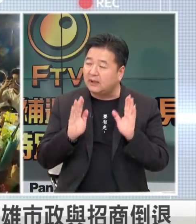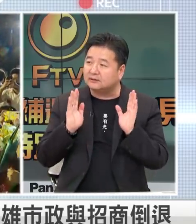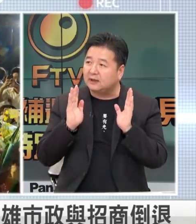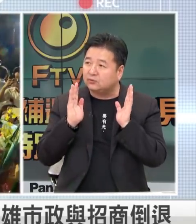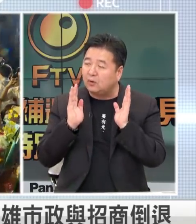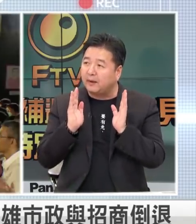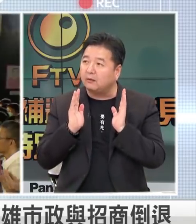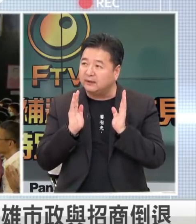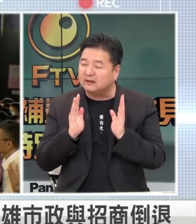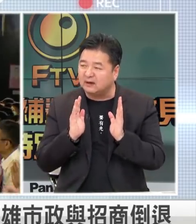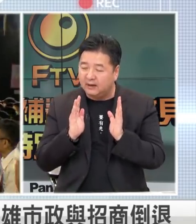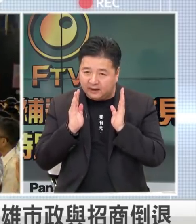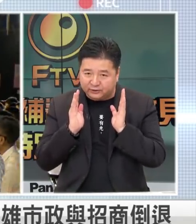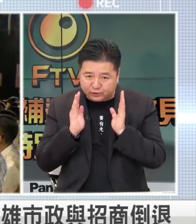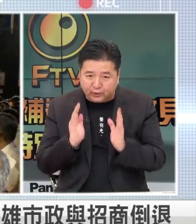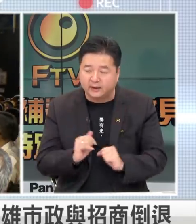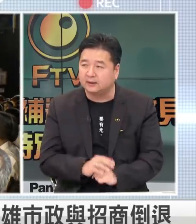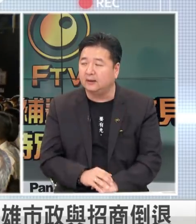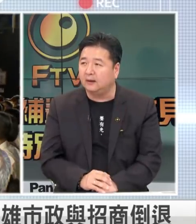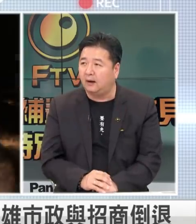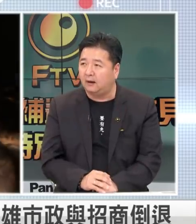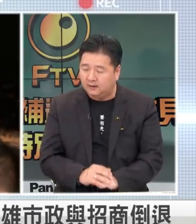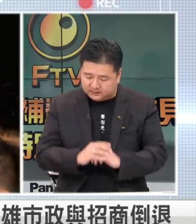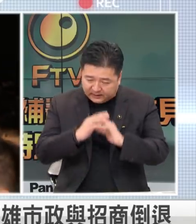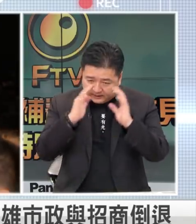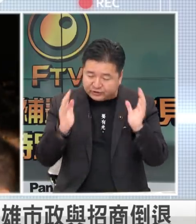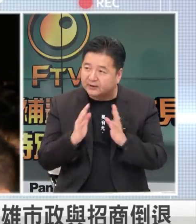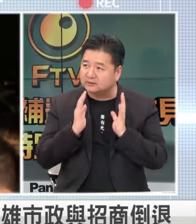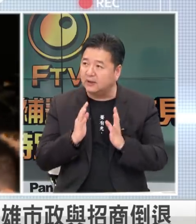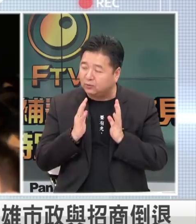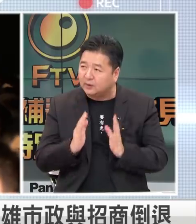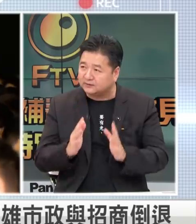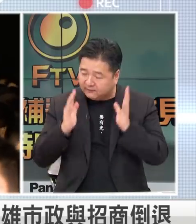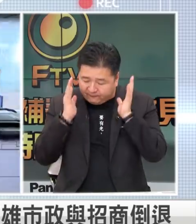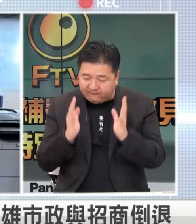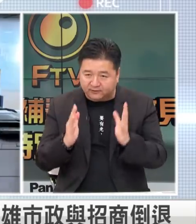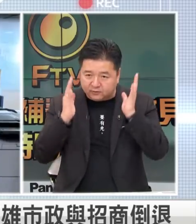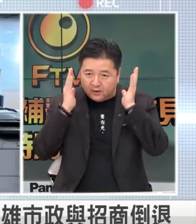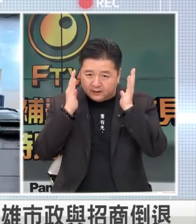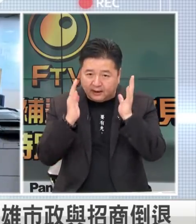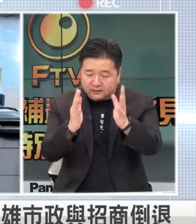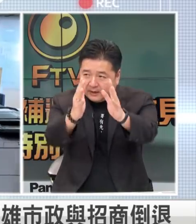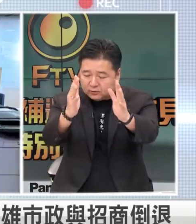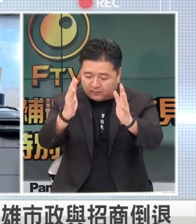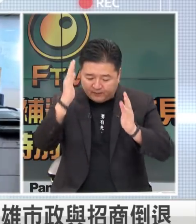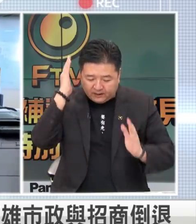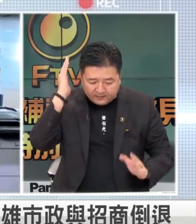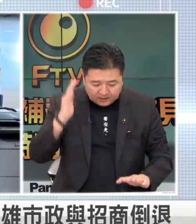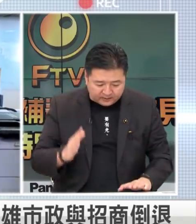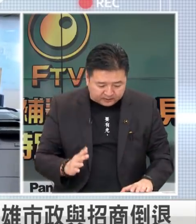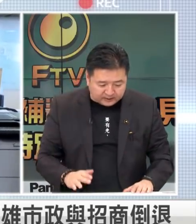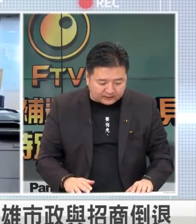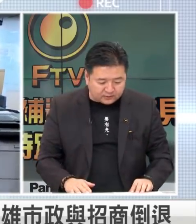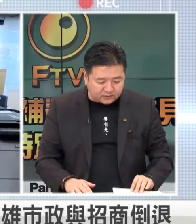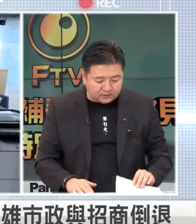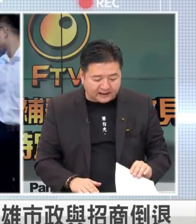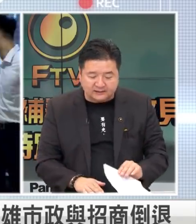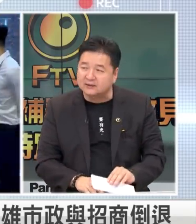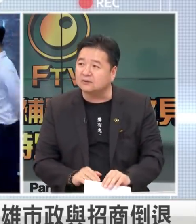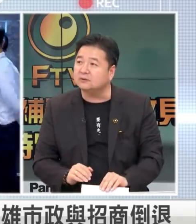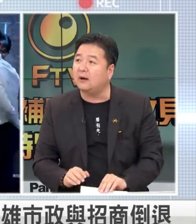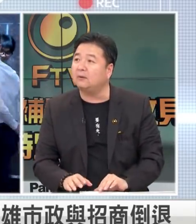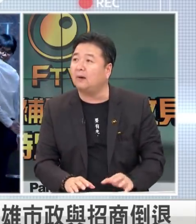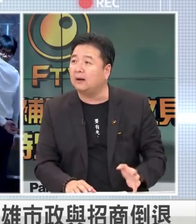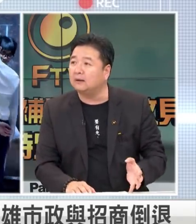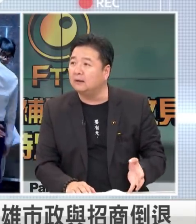其实大家都没有一个很确实很落实的方法就是说要怎么样做那么也提到就是说